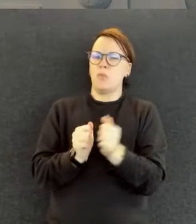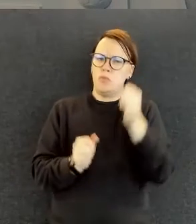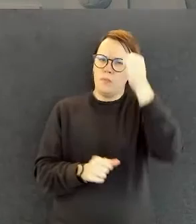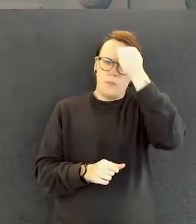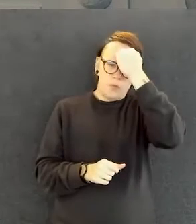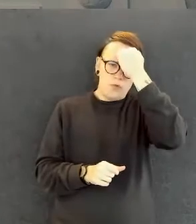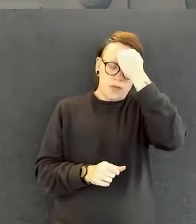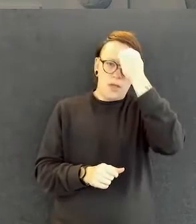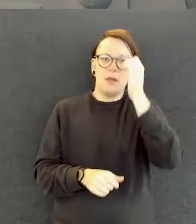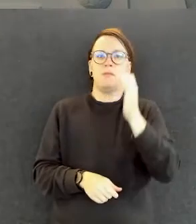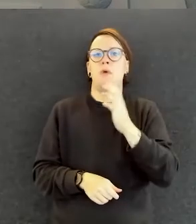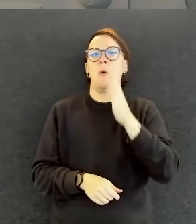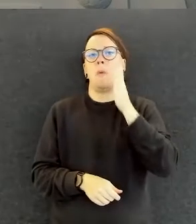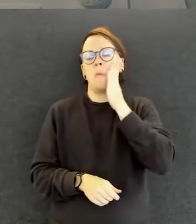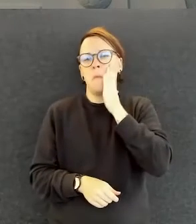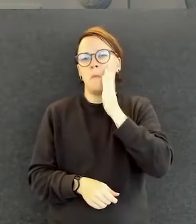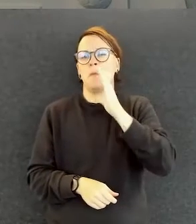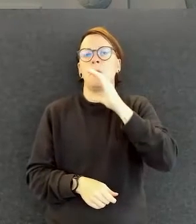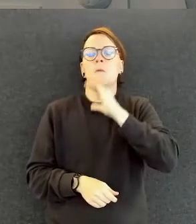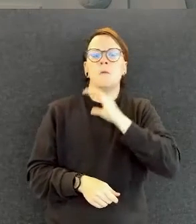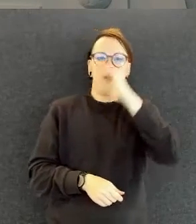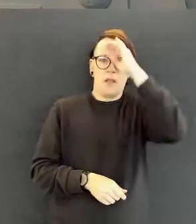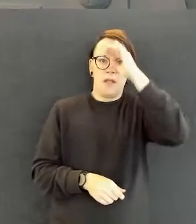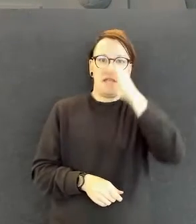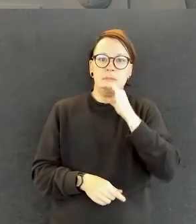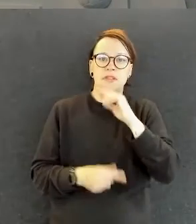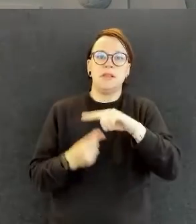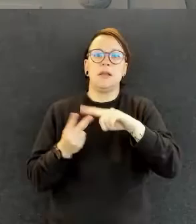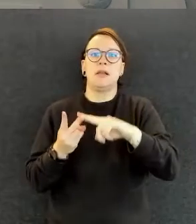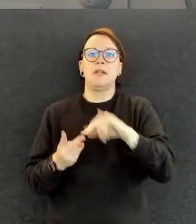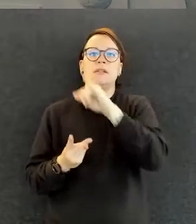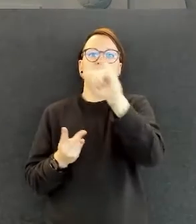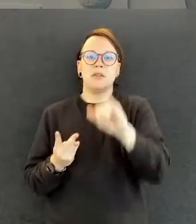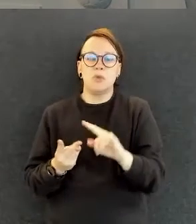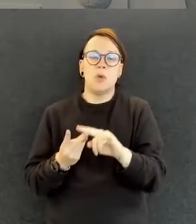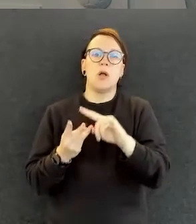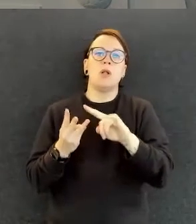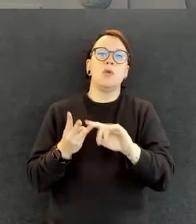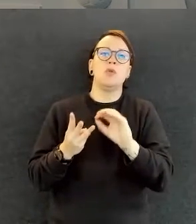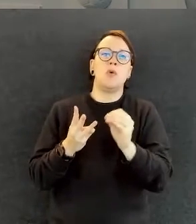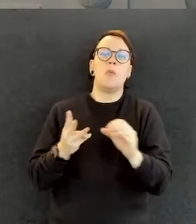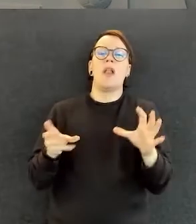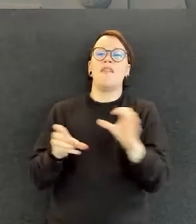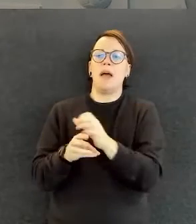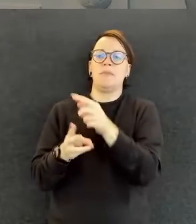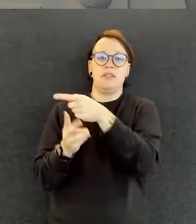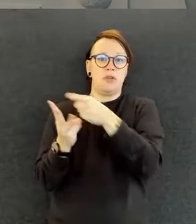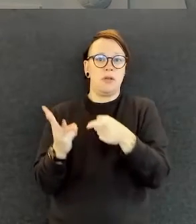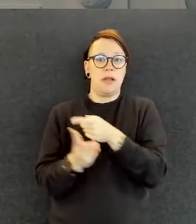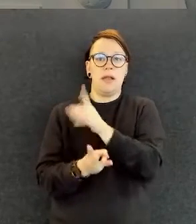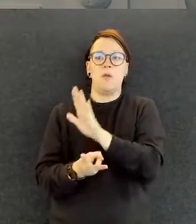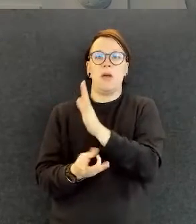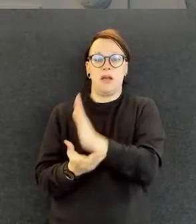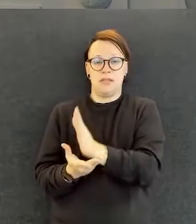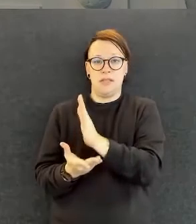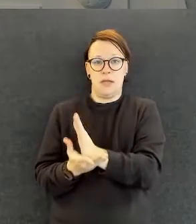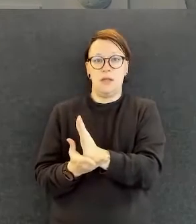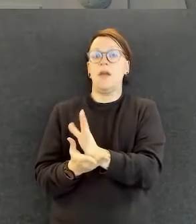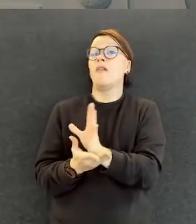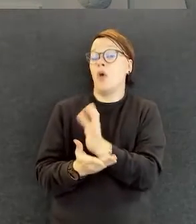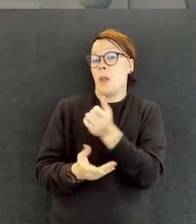ja seksuaali- ja sukupuolivähemmistöjen asiat voivat vaikuttaa myös vammaisia henkilöitä